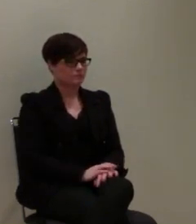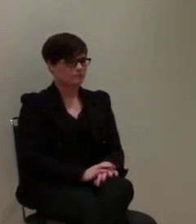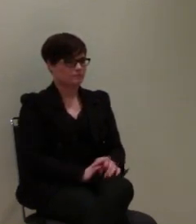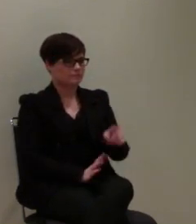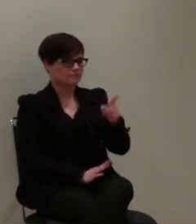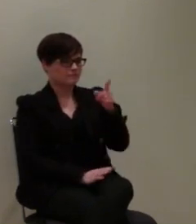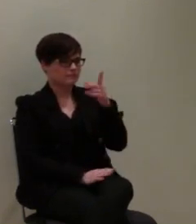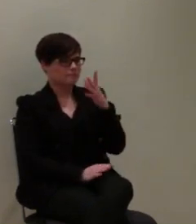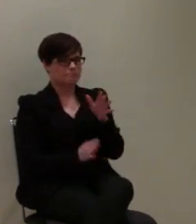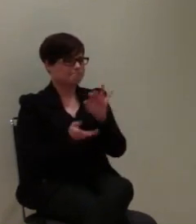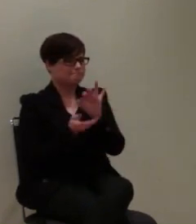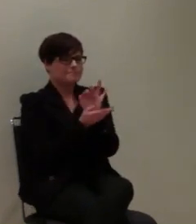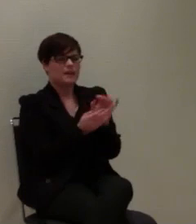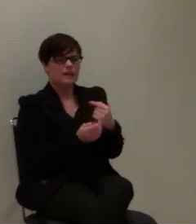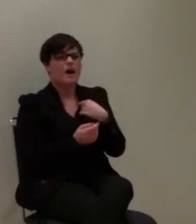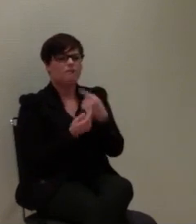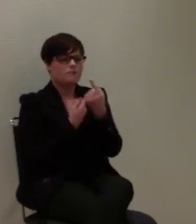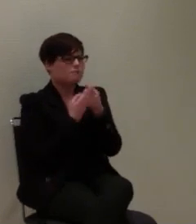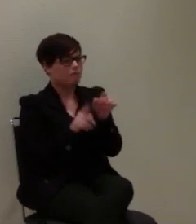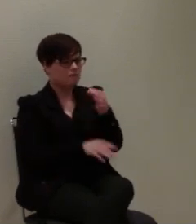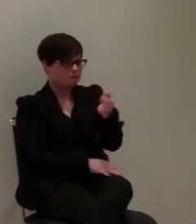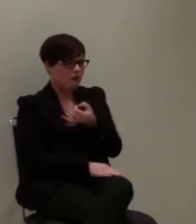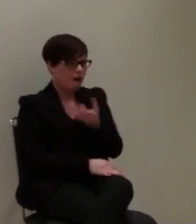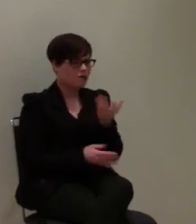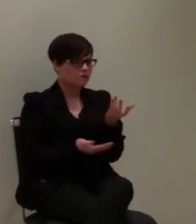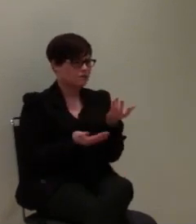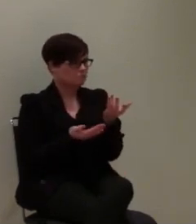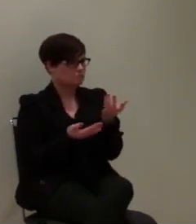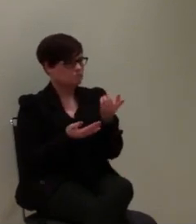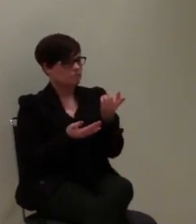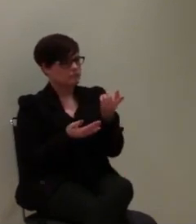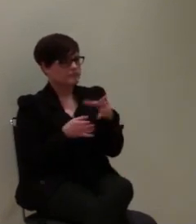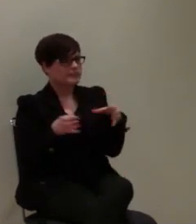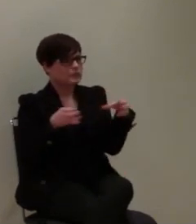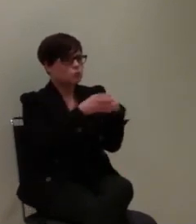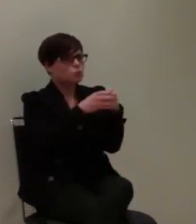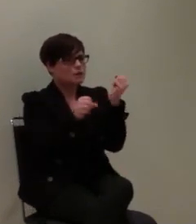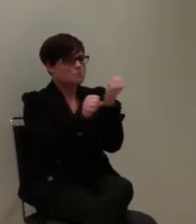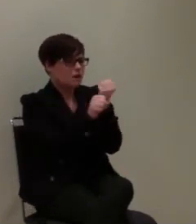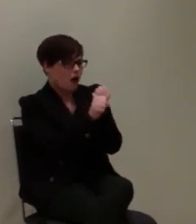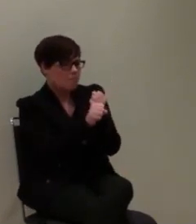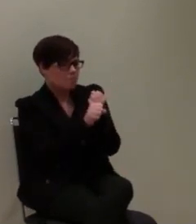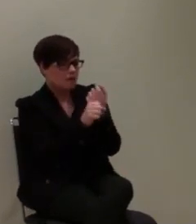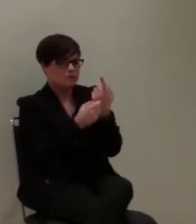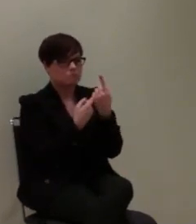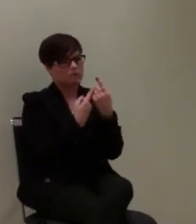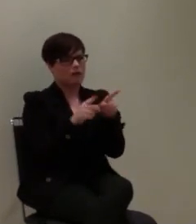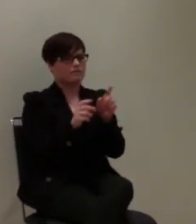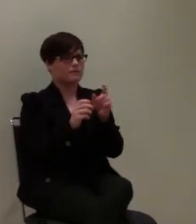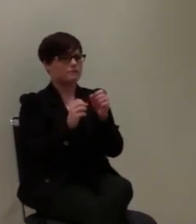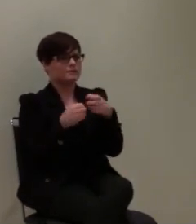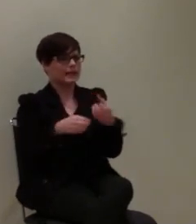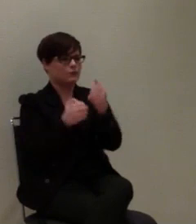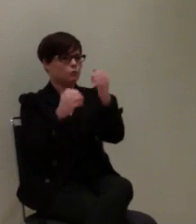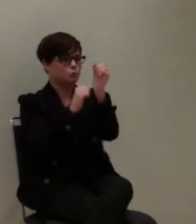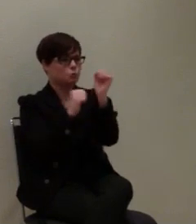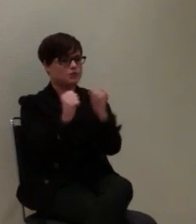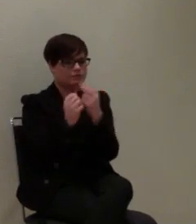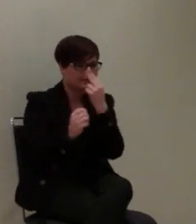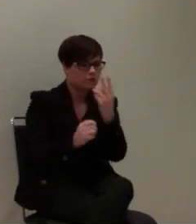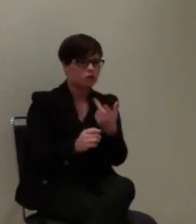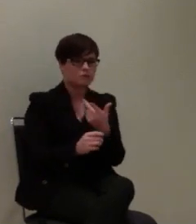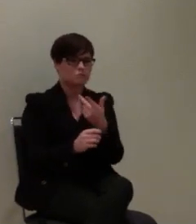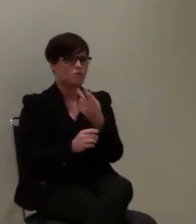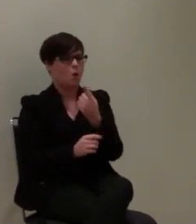Ich habe mal noch eine ganz andere Frage. Wie sieht eigentlich die Zusammenarbeit mit den anderen Rettungssystemen aus, die wir so haben? Rotes Kreuz,